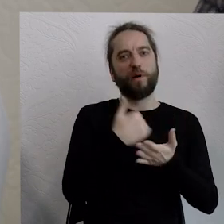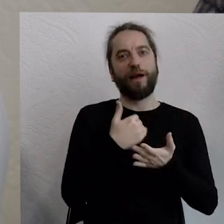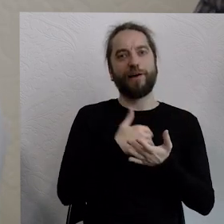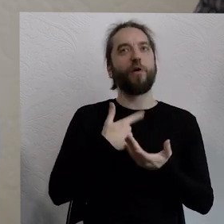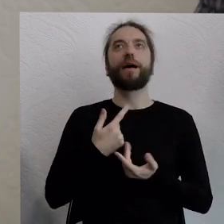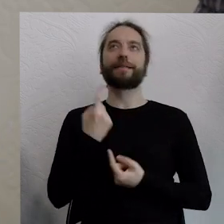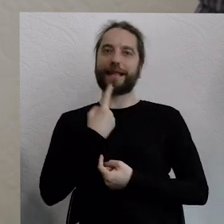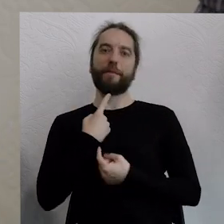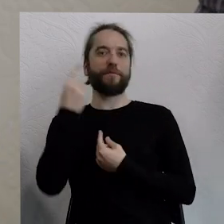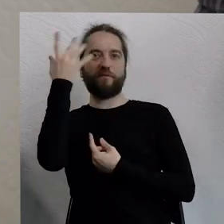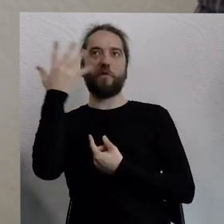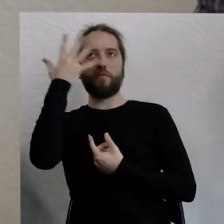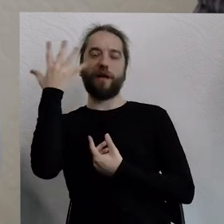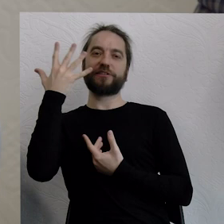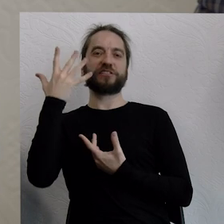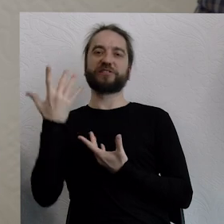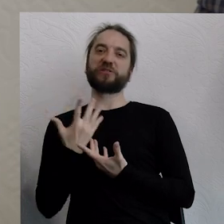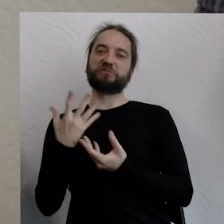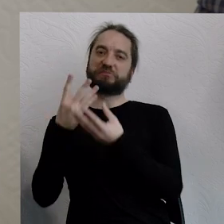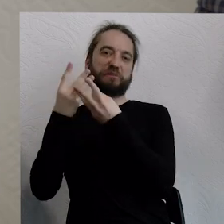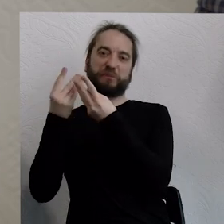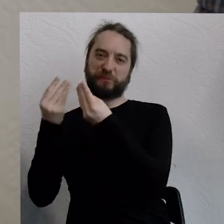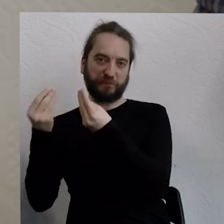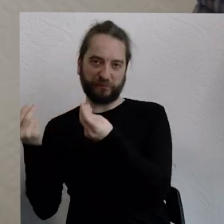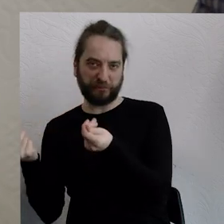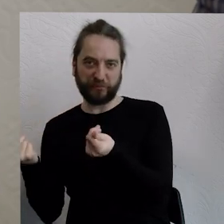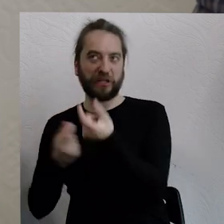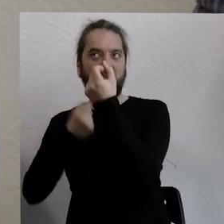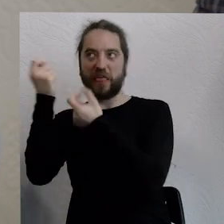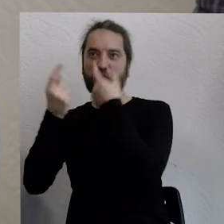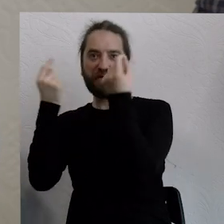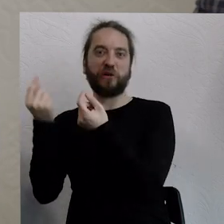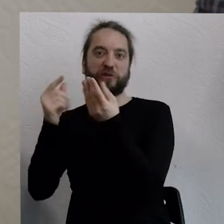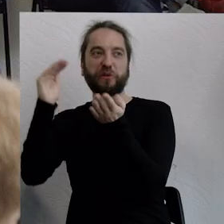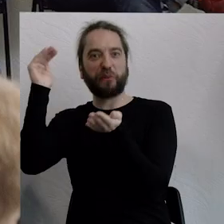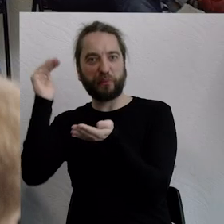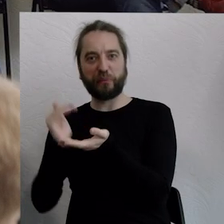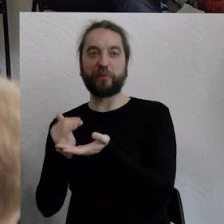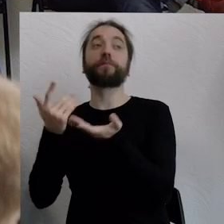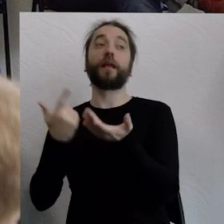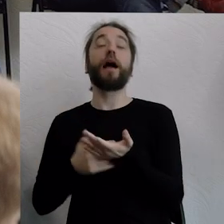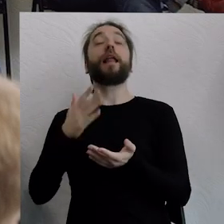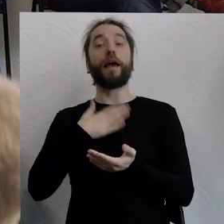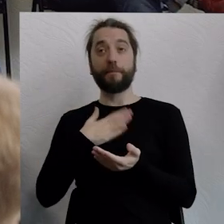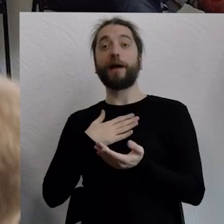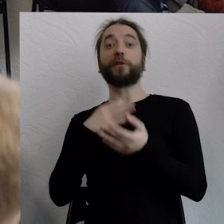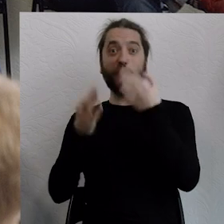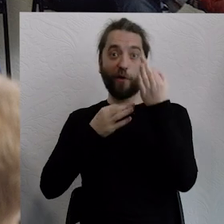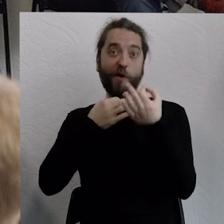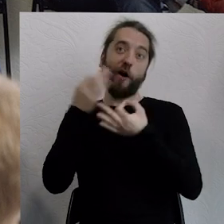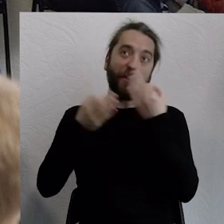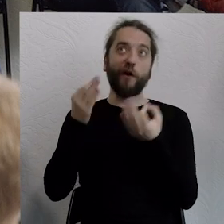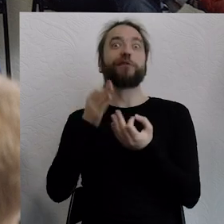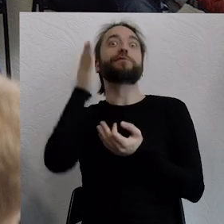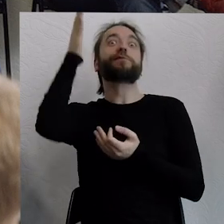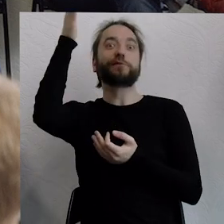może to też jest element kryzysu, jak niektórzy mówią, w którym się znajdujemy, więc, no dobrze, ale już mamy te wizje i bardzo Wam za nie dziękuję, ale teraz